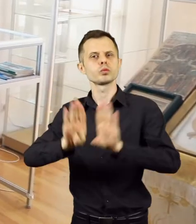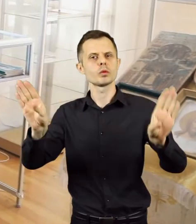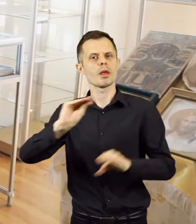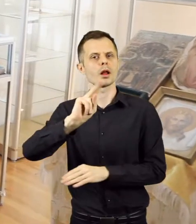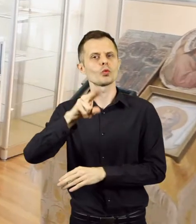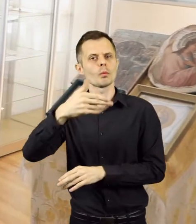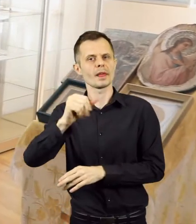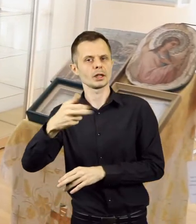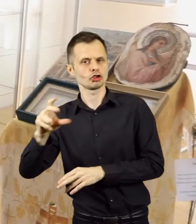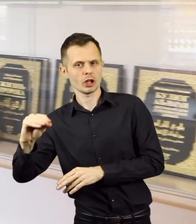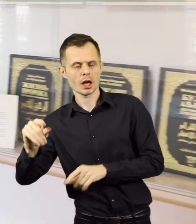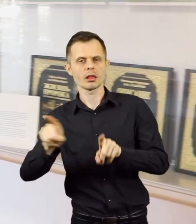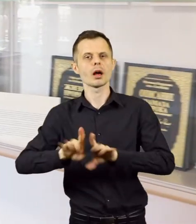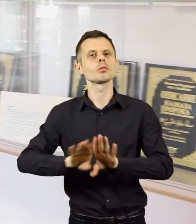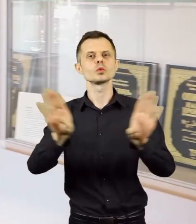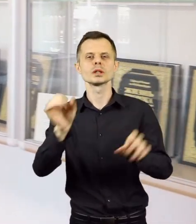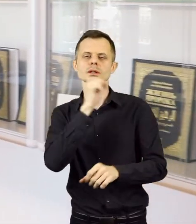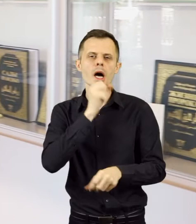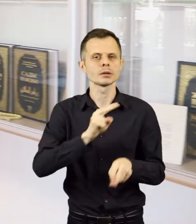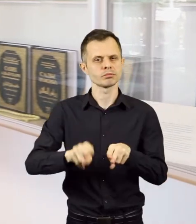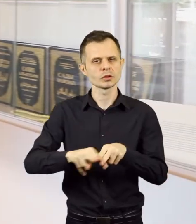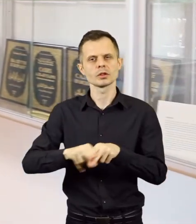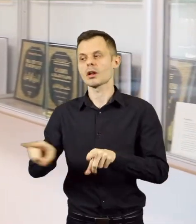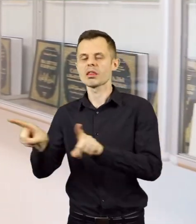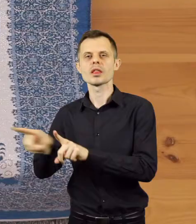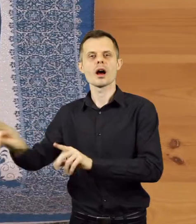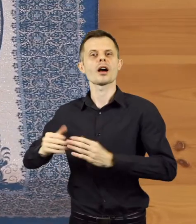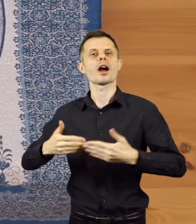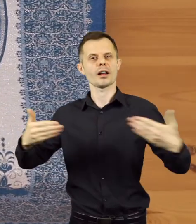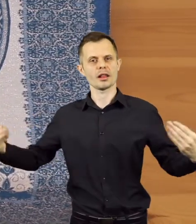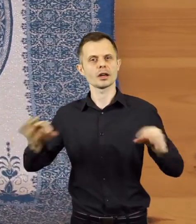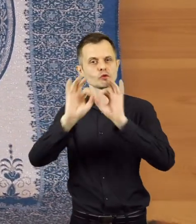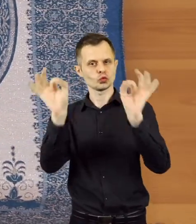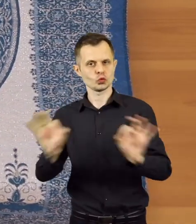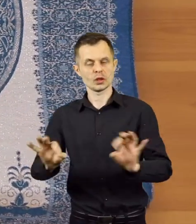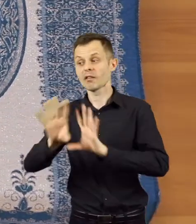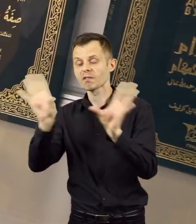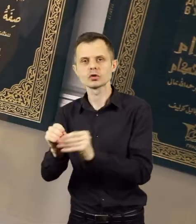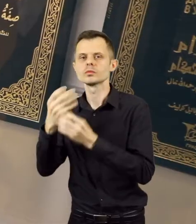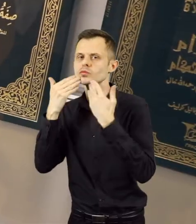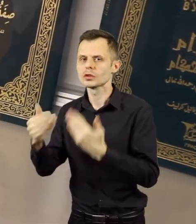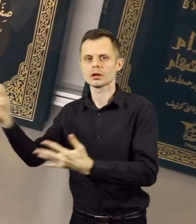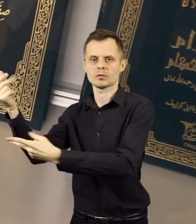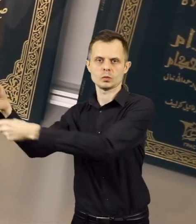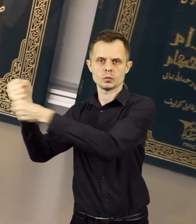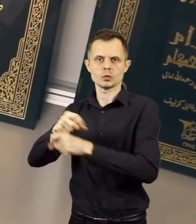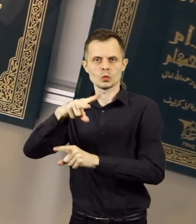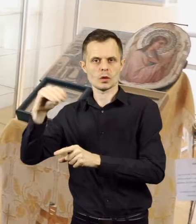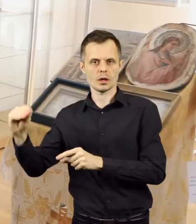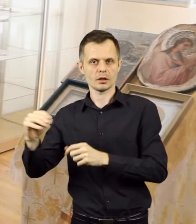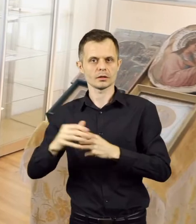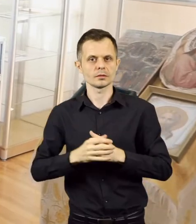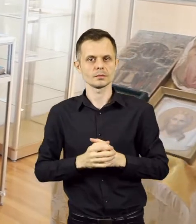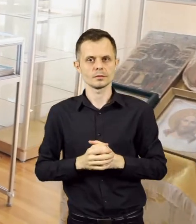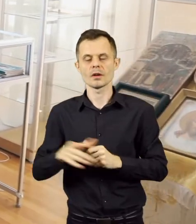muzeum ekumeniczne, muzeum dawnych sprzętów i galeria sztuki. Wszystko to możliwe było dzięki dofinansowaniu projektu